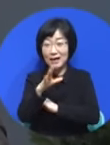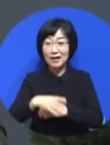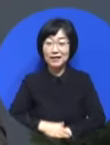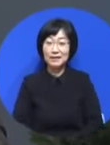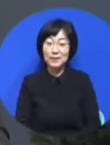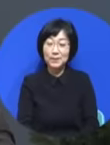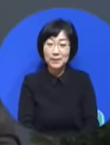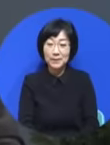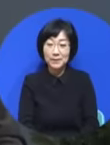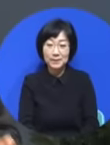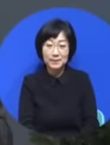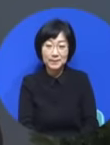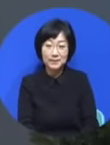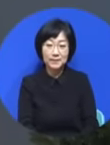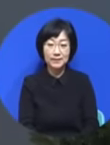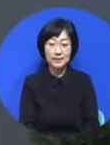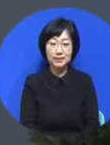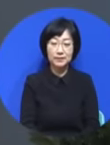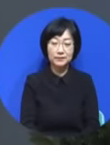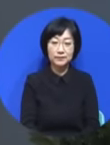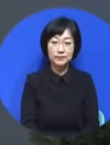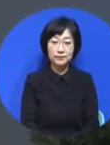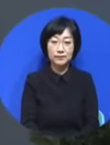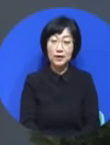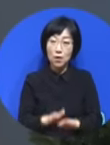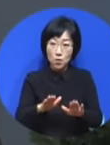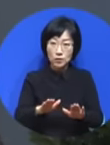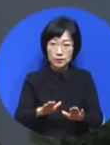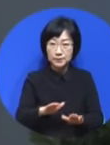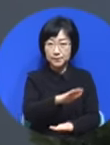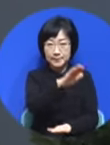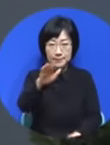오늘 여러분이 하나만 다 기억하시면 됩니다.